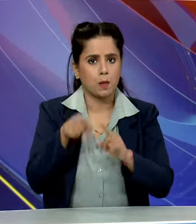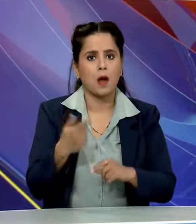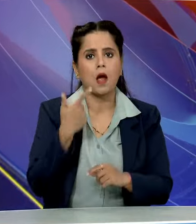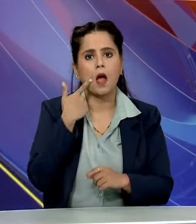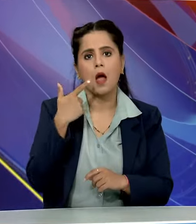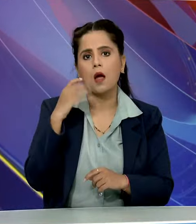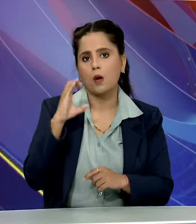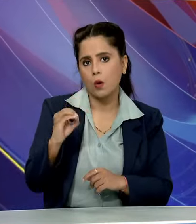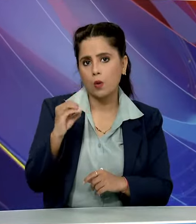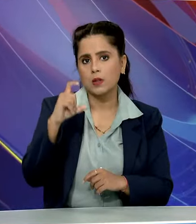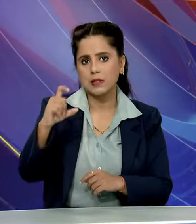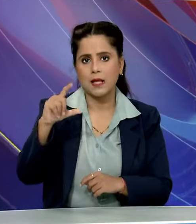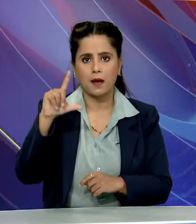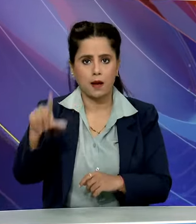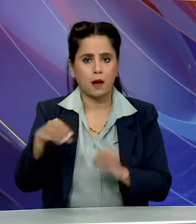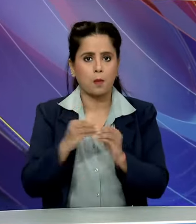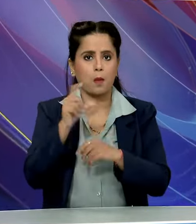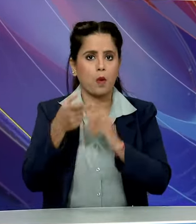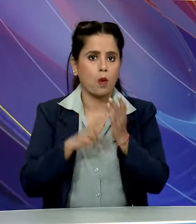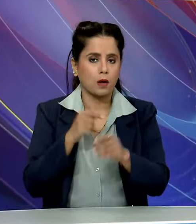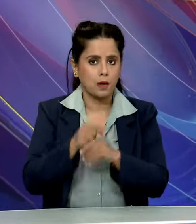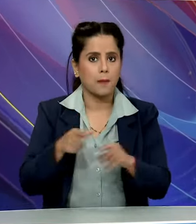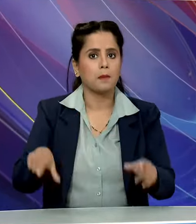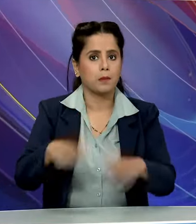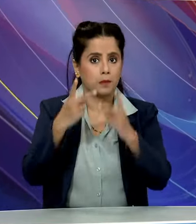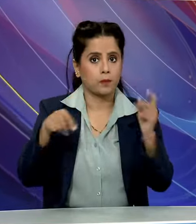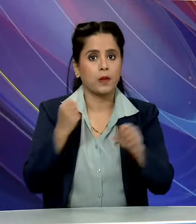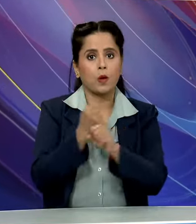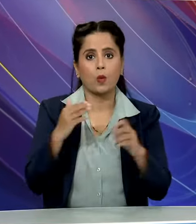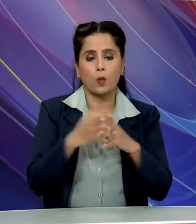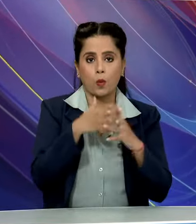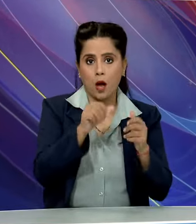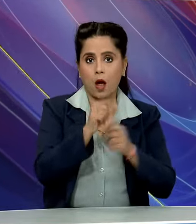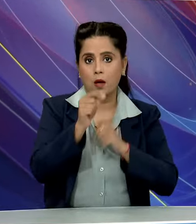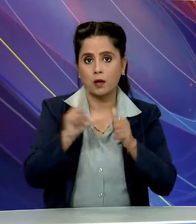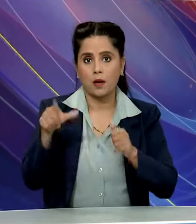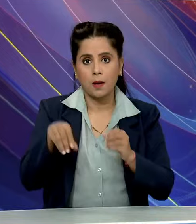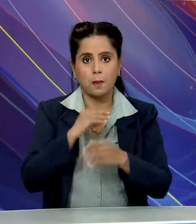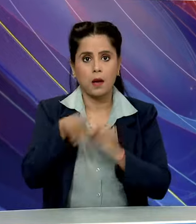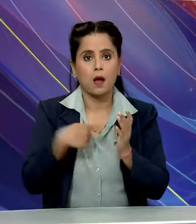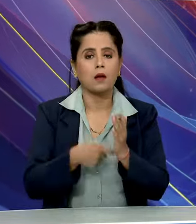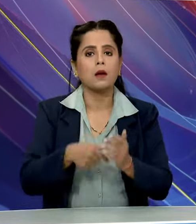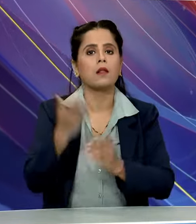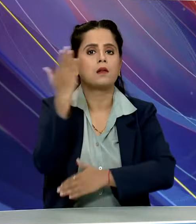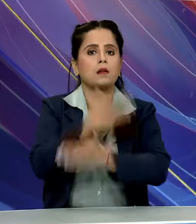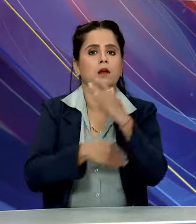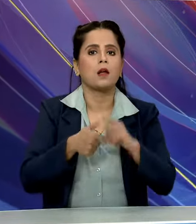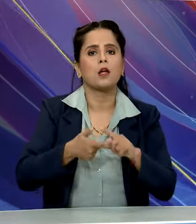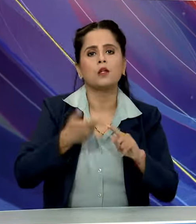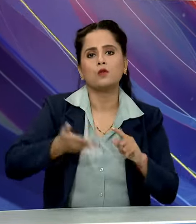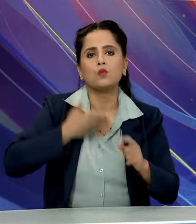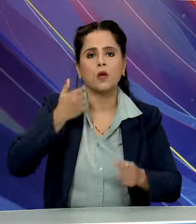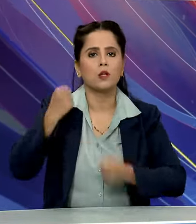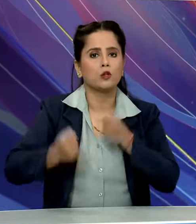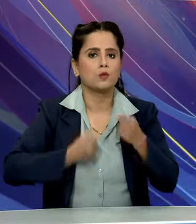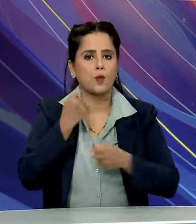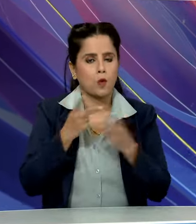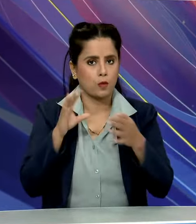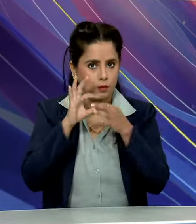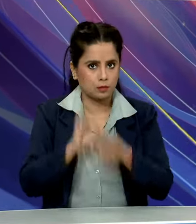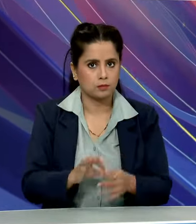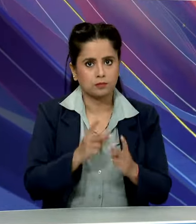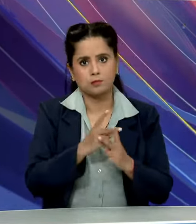IOCL Bottling Plant ग्वालियर में अटल विहार इवाज पे दिव्यांग खेल प्रशिक्षन केंडर सहित विभिन